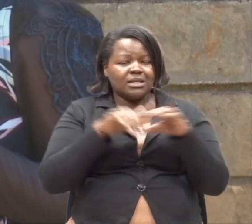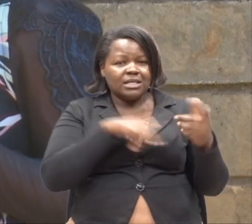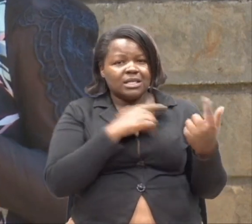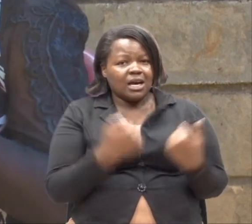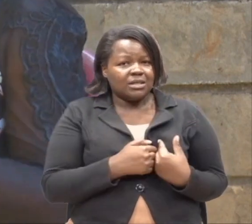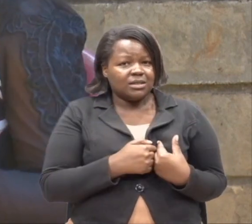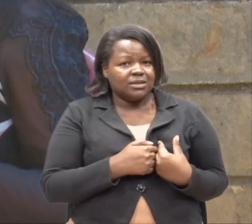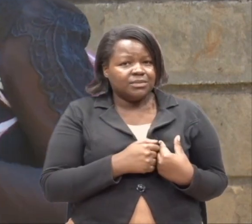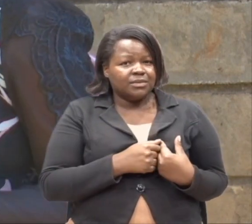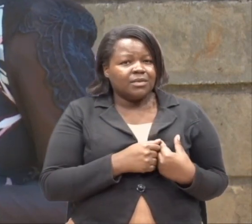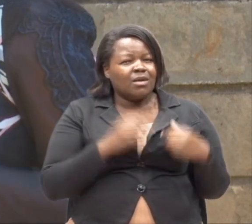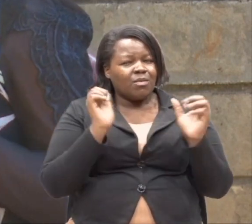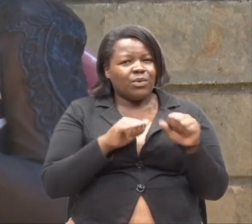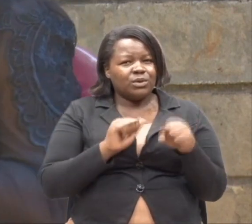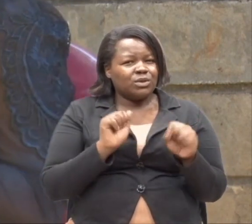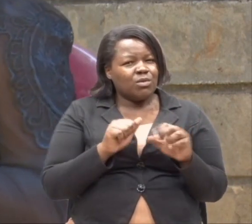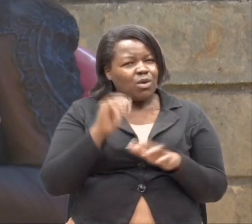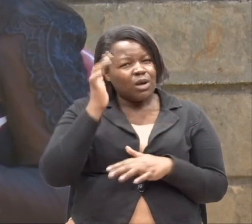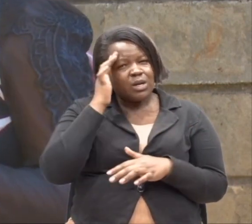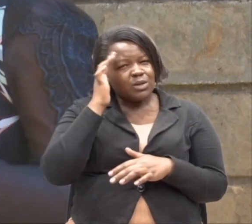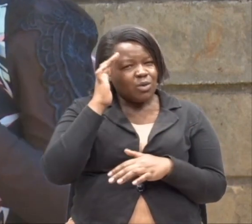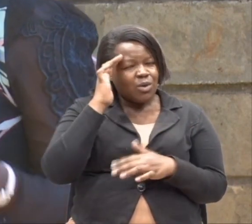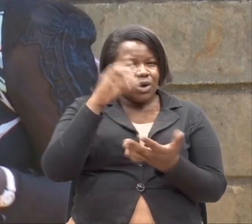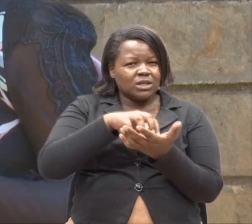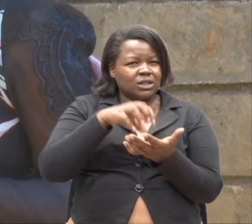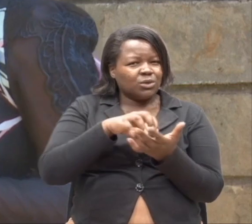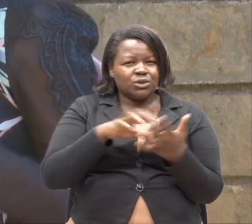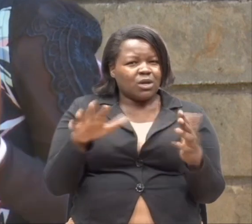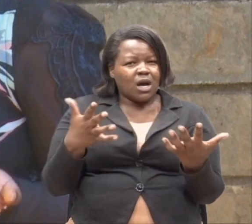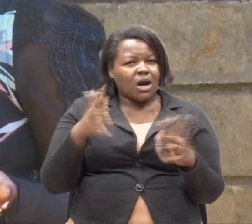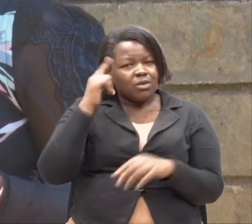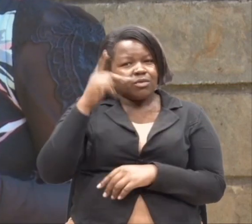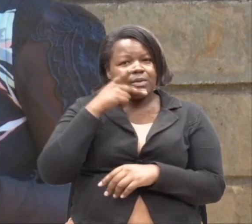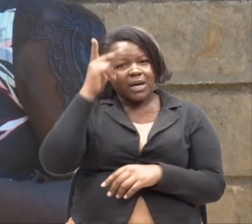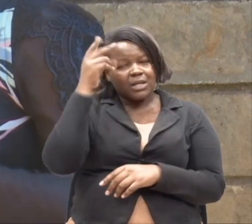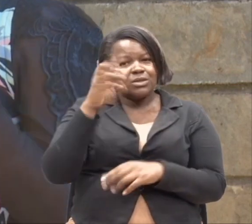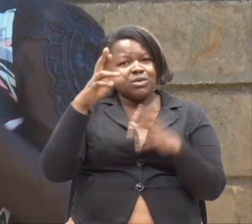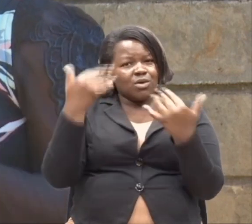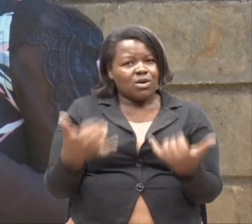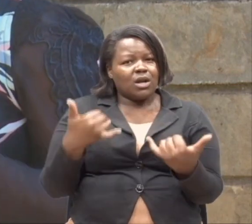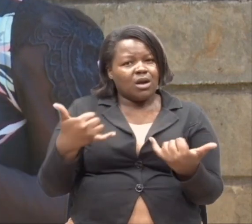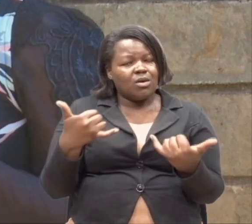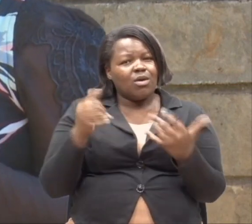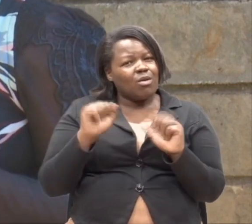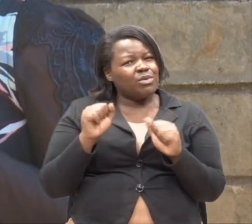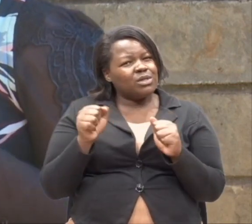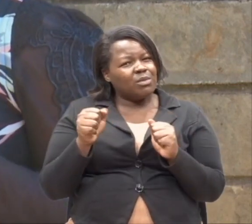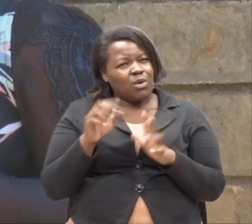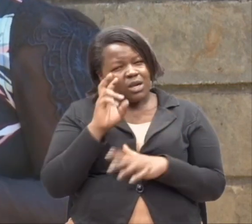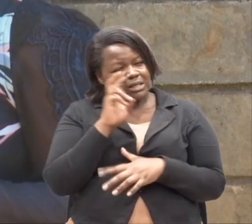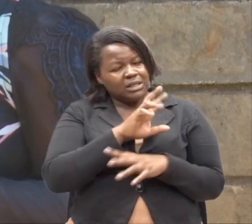mwaki. Ungeweza tathmini hali ya wazazi wako wakati ule. Ama hata sasa. Can you trace back how